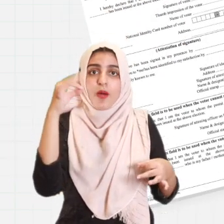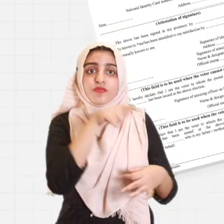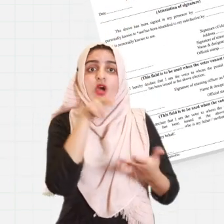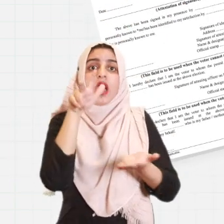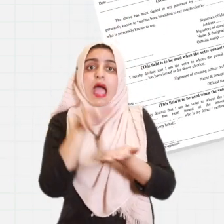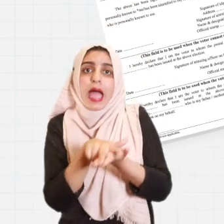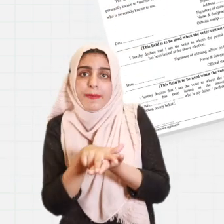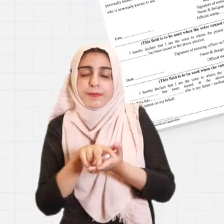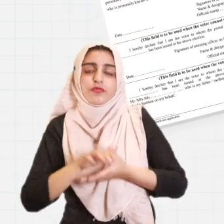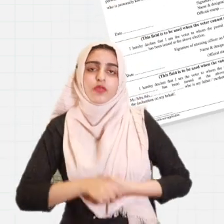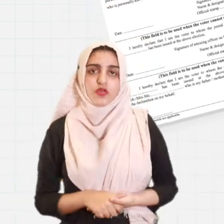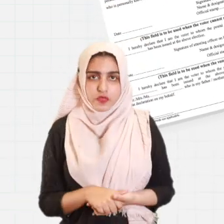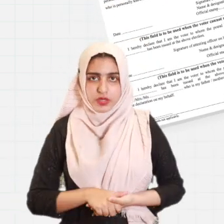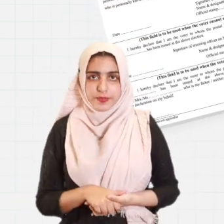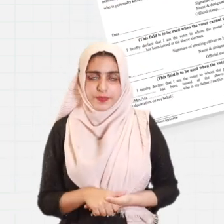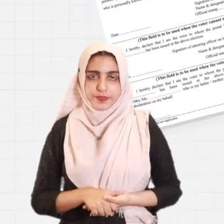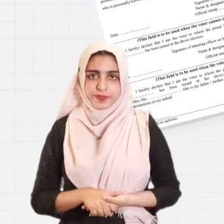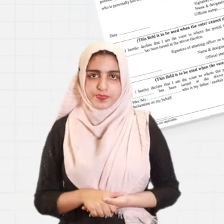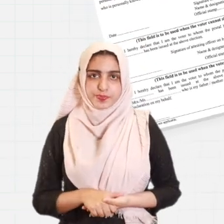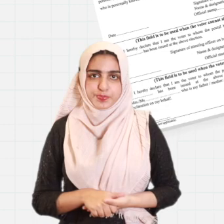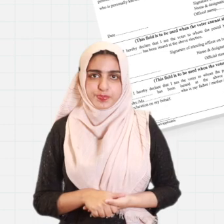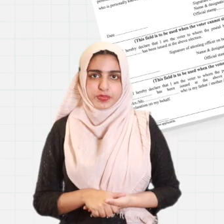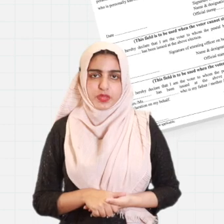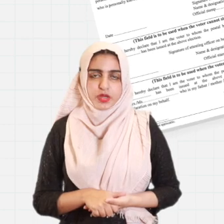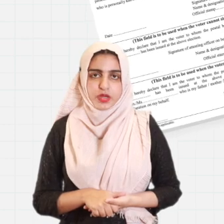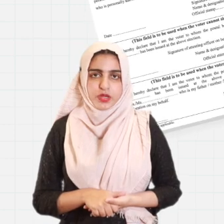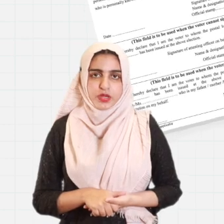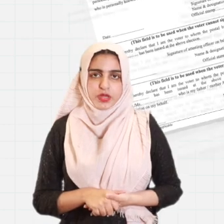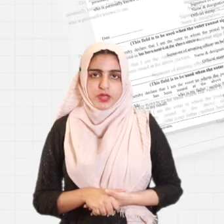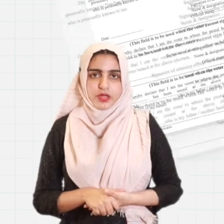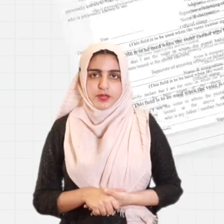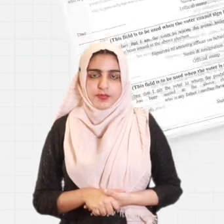فارم نمبر ارتیس ڈیکلیریشن فارم